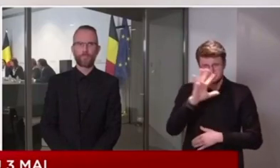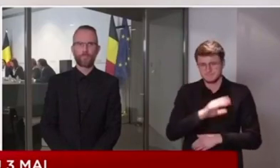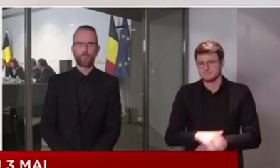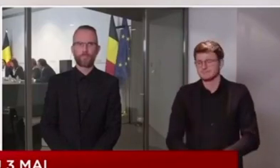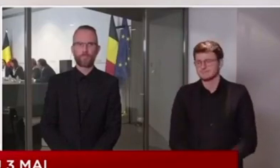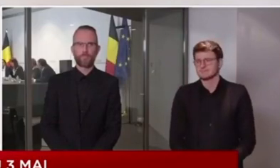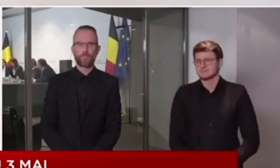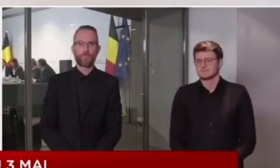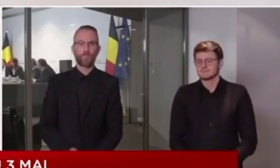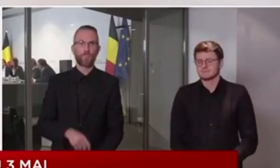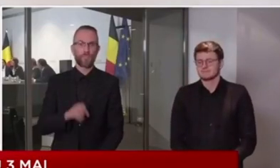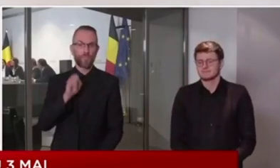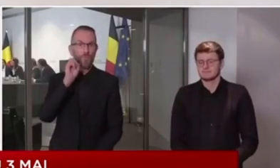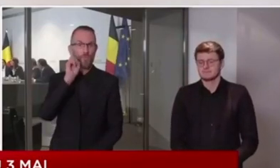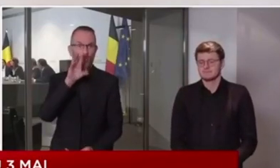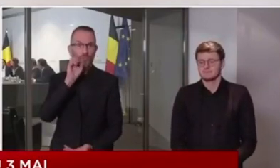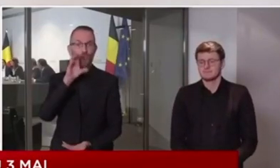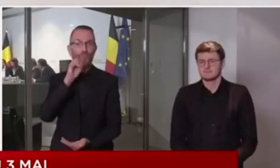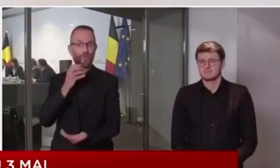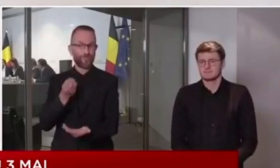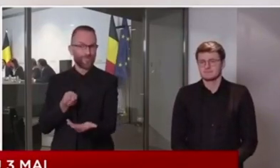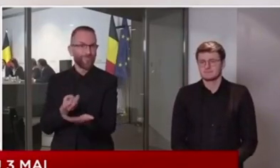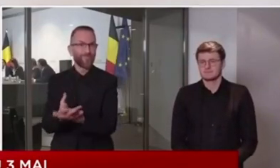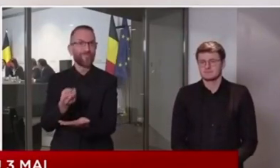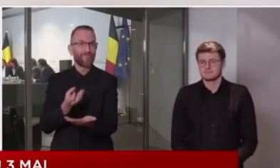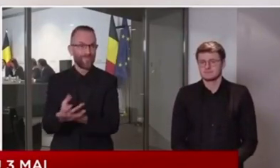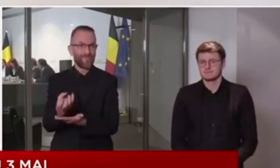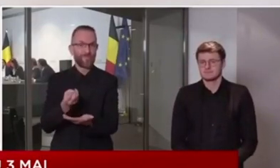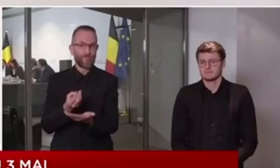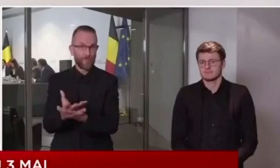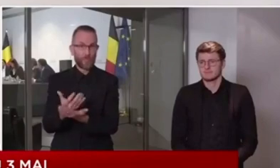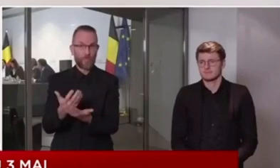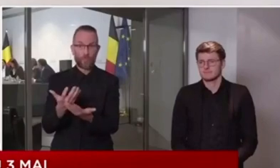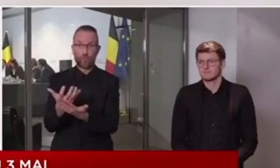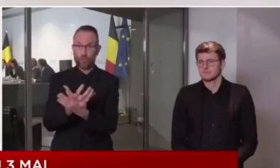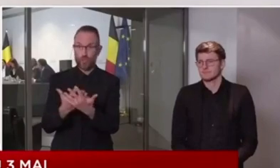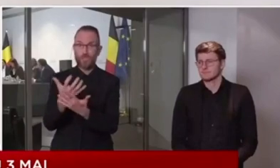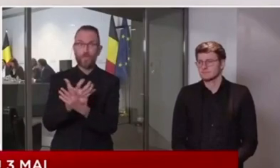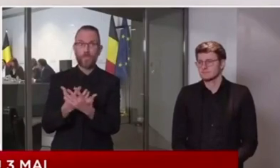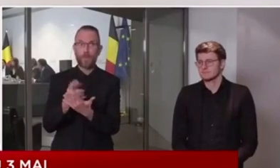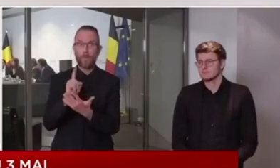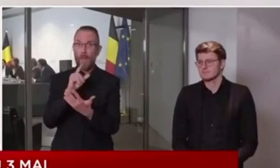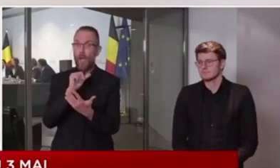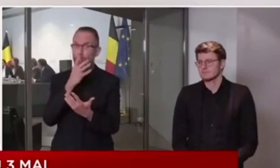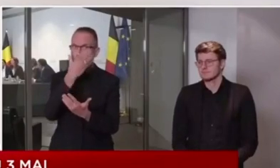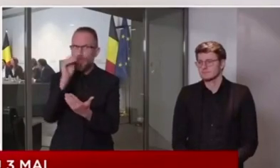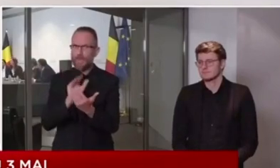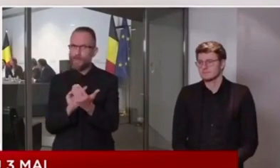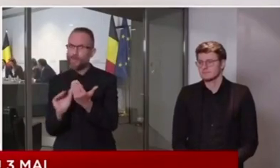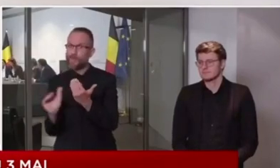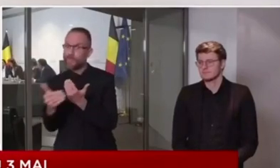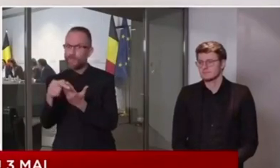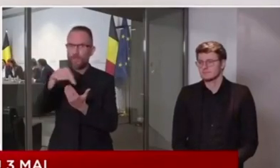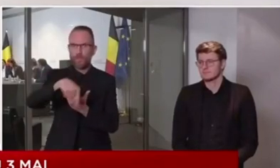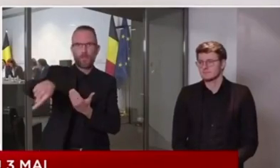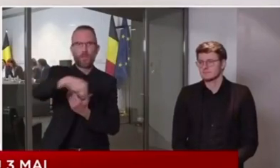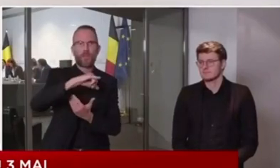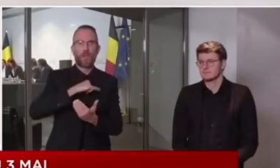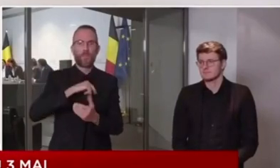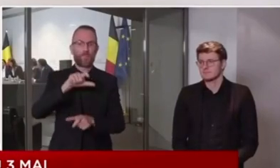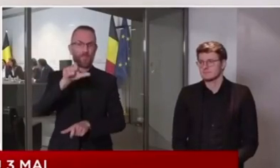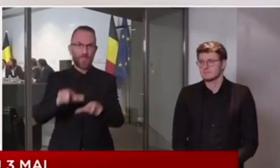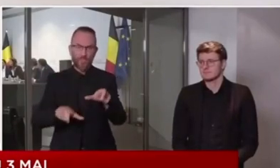des vies qui s'éteignent, des vies qui sont abîmées. Il y a des familles qui doivent vivre leur deuil dans les conditions les plus difficiles.